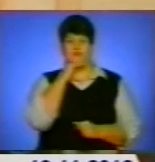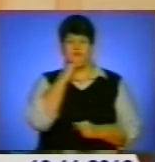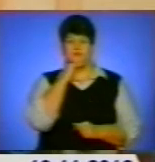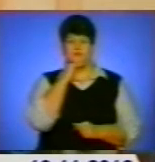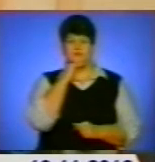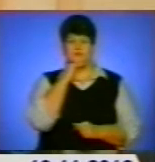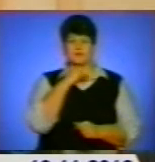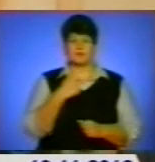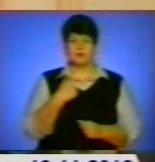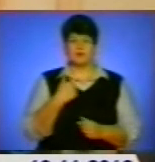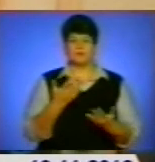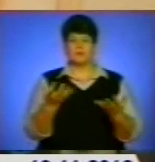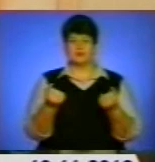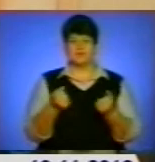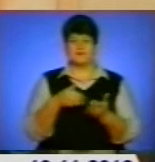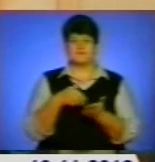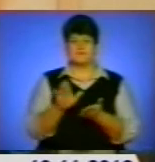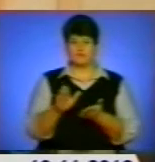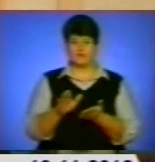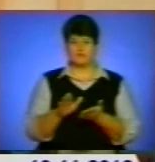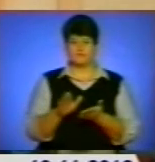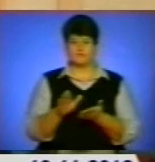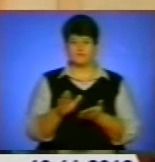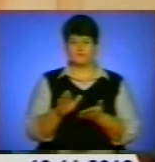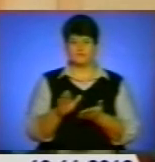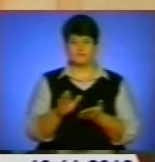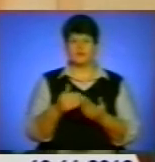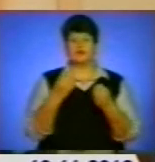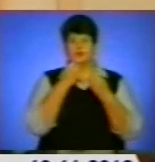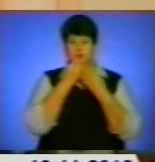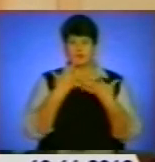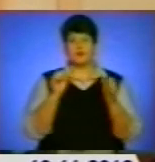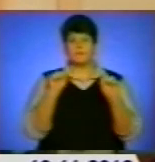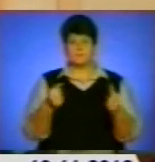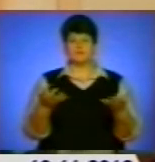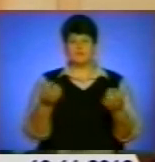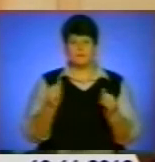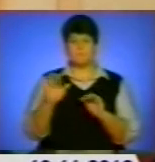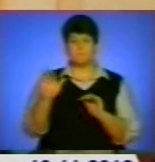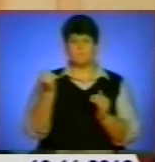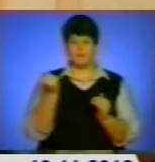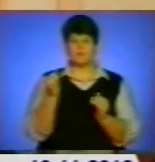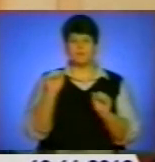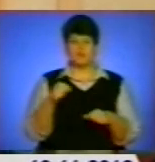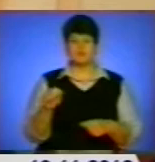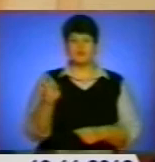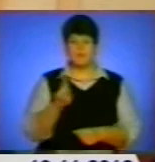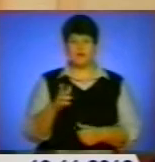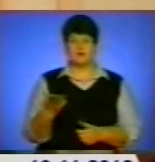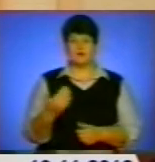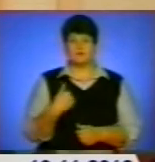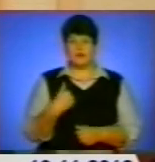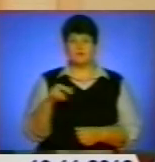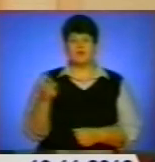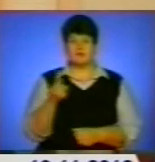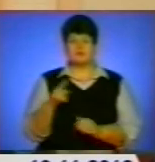Ми одержали відмову. У нас вже добре, можна одержувати позику. Можна і було в п'ятницю. Так нам в п'ятницю